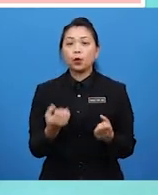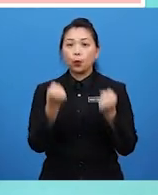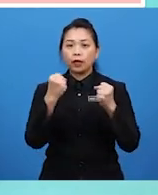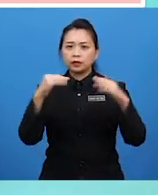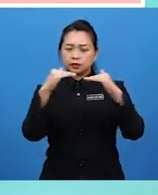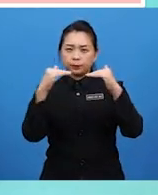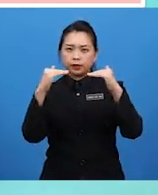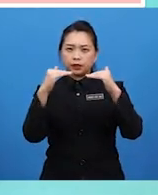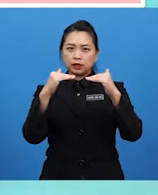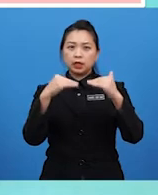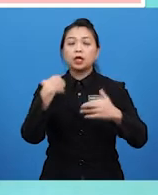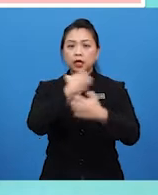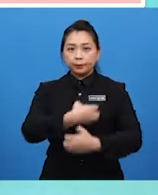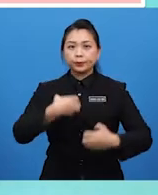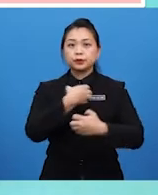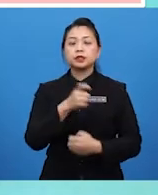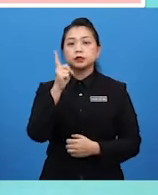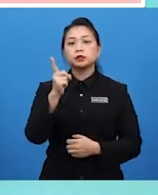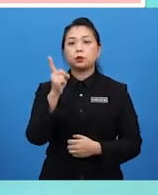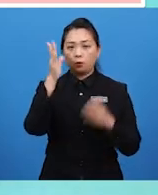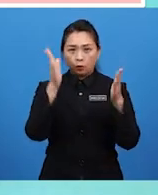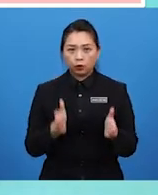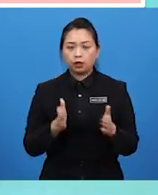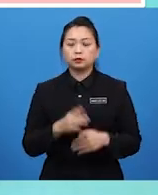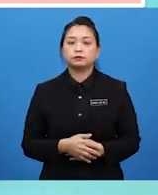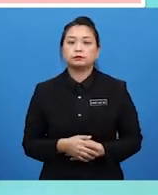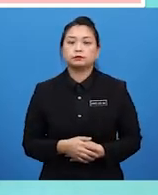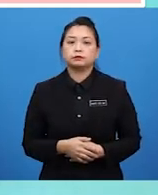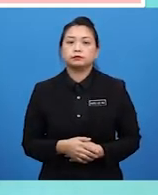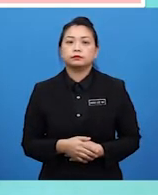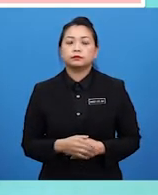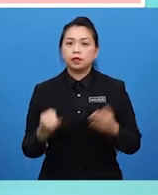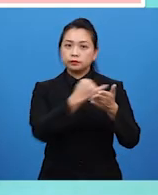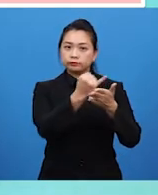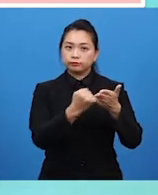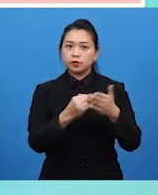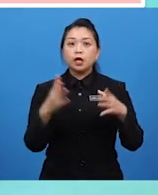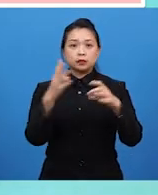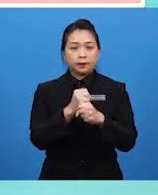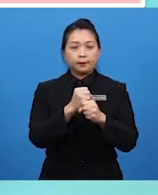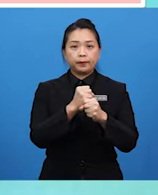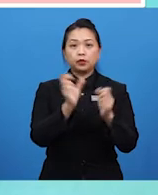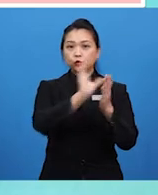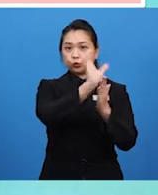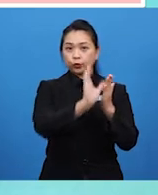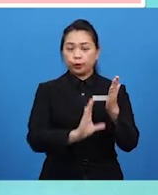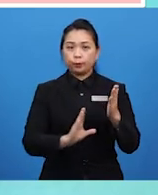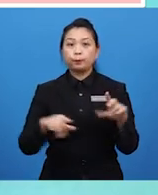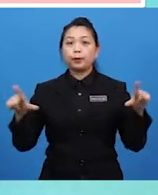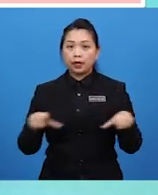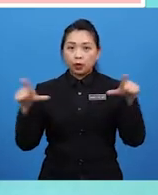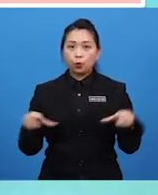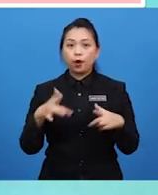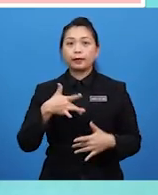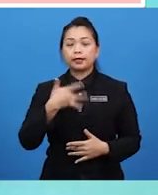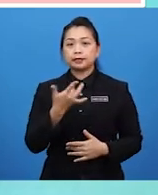stabiliti emosi seseorang. Selain itu, seni visual dapat mencorakkan pelakuan perasaan